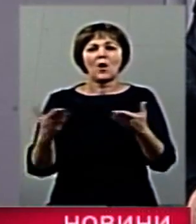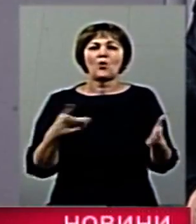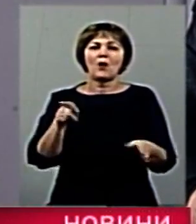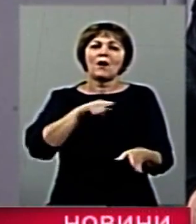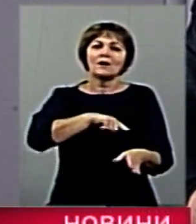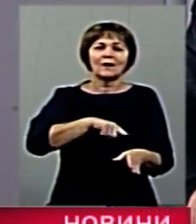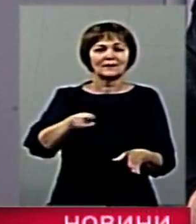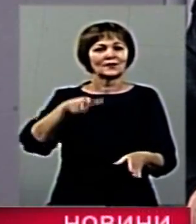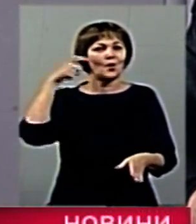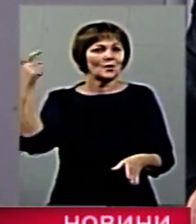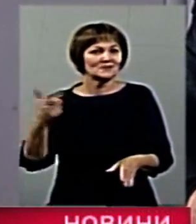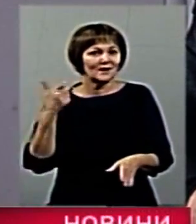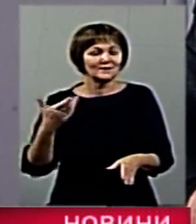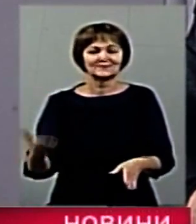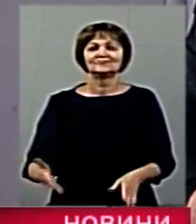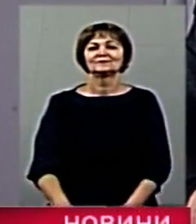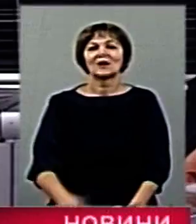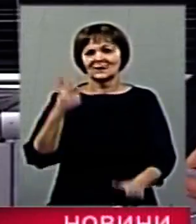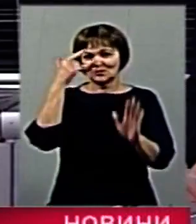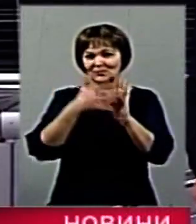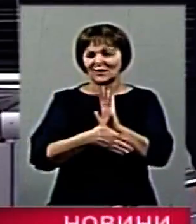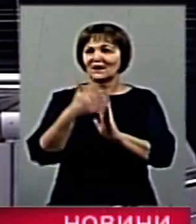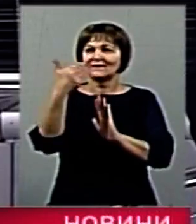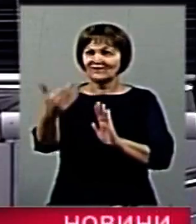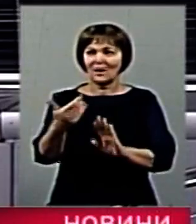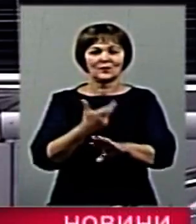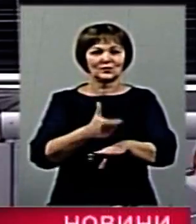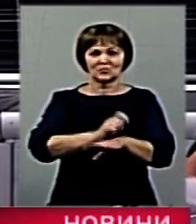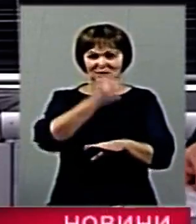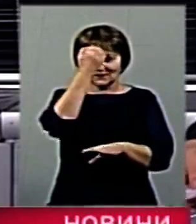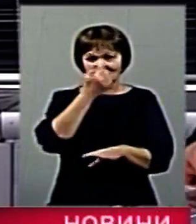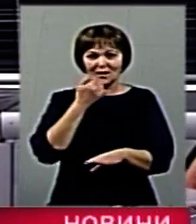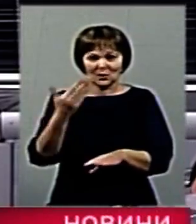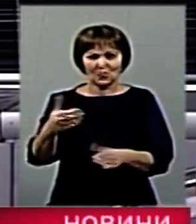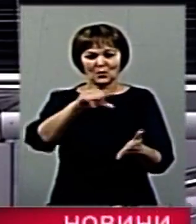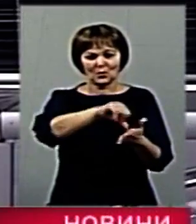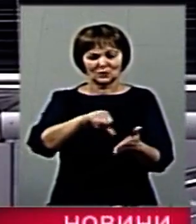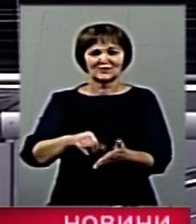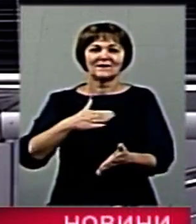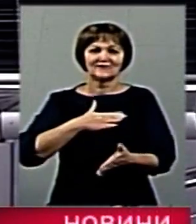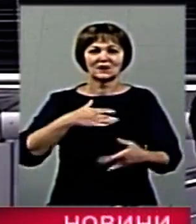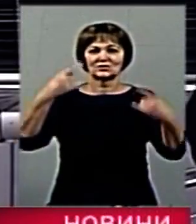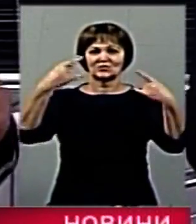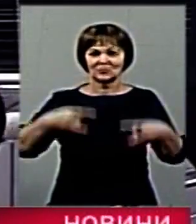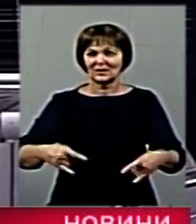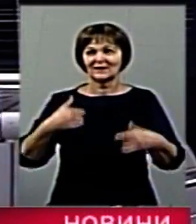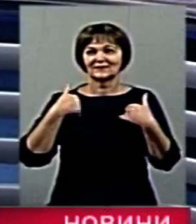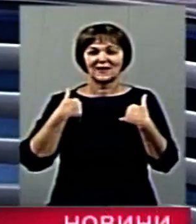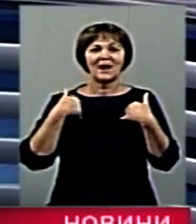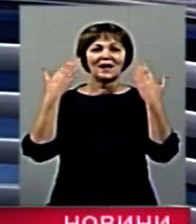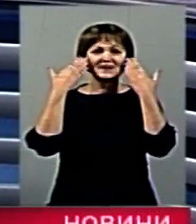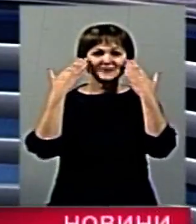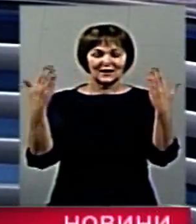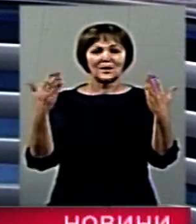господаря. Зрозуміло. Я вам дуже дякую за участь у нашому ефірі, в нашій студії. Я відзначу, що